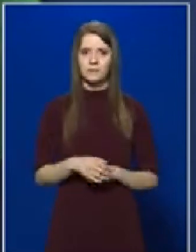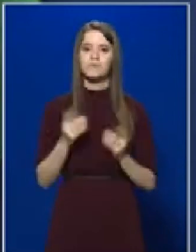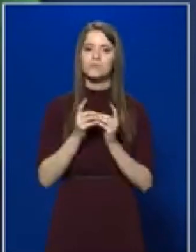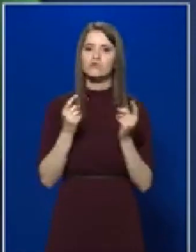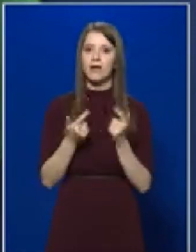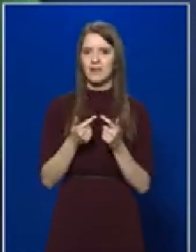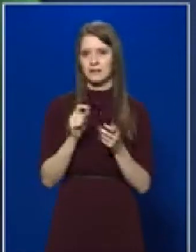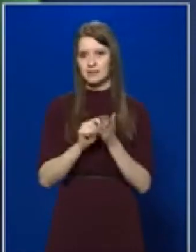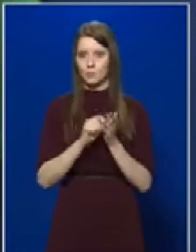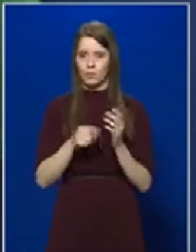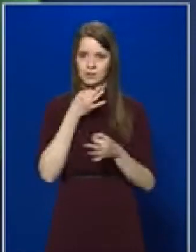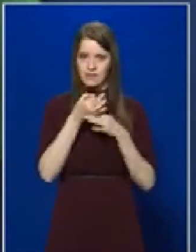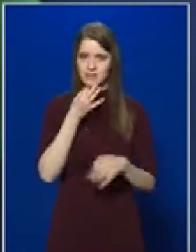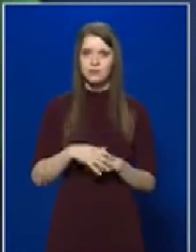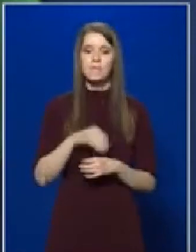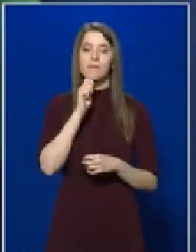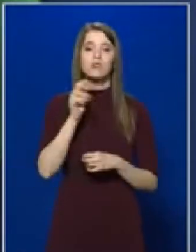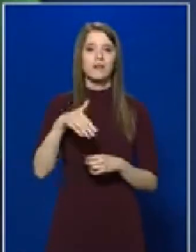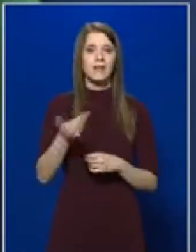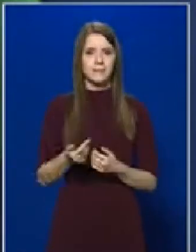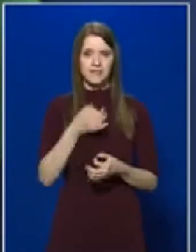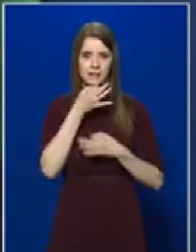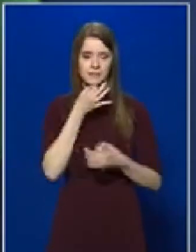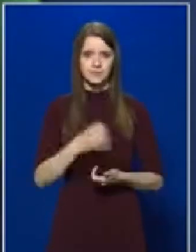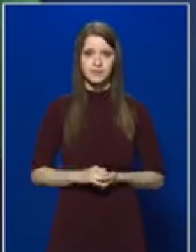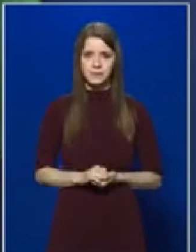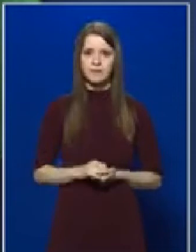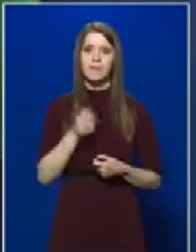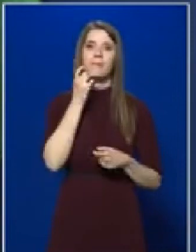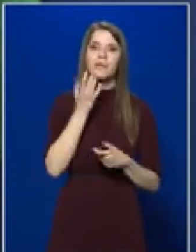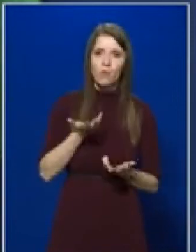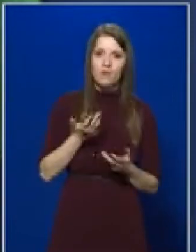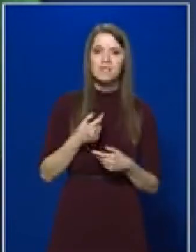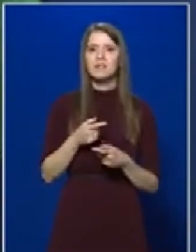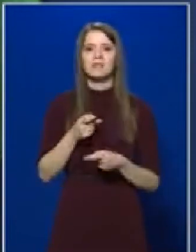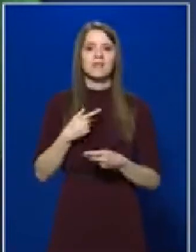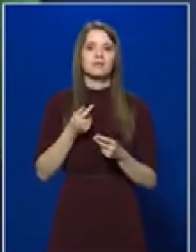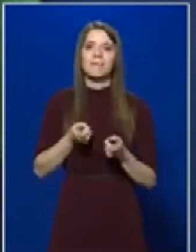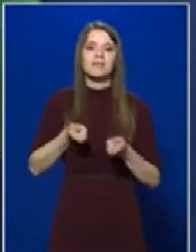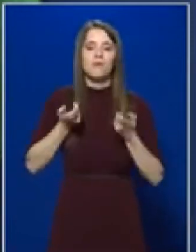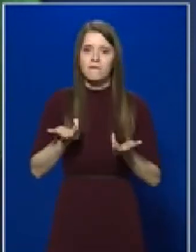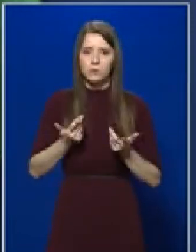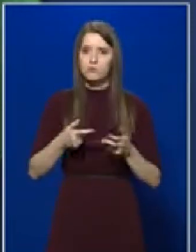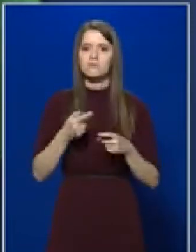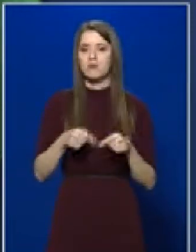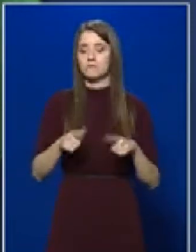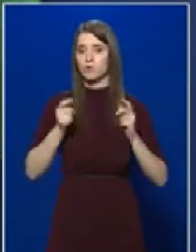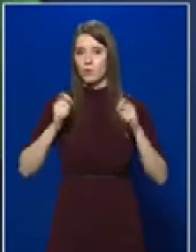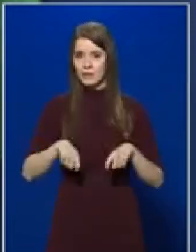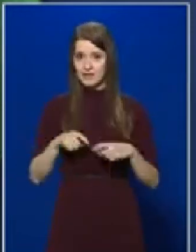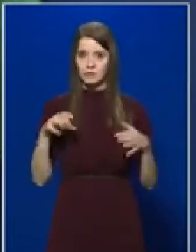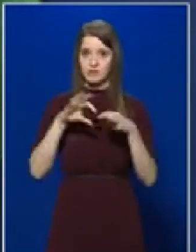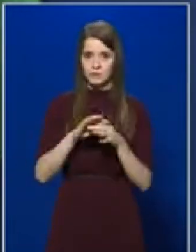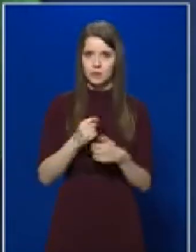hazai ellátásban gondolkodunk, amelynek száz éves múltra visszatekintő előzménye van. Hangsúlyozta az országos tiszti